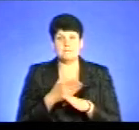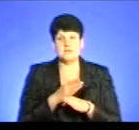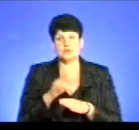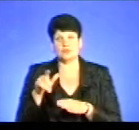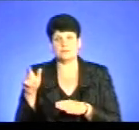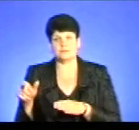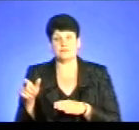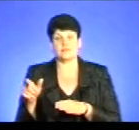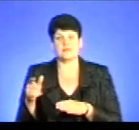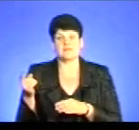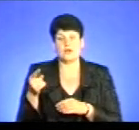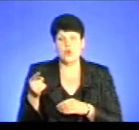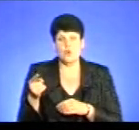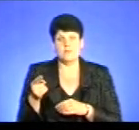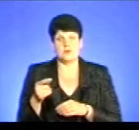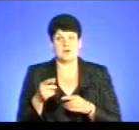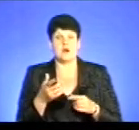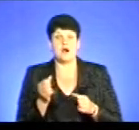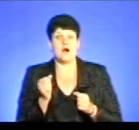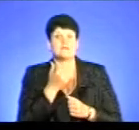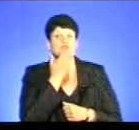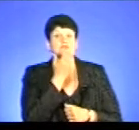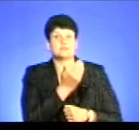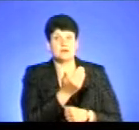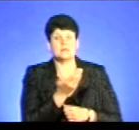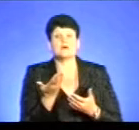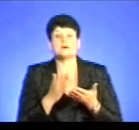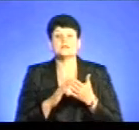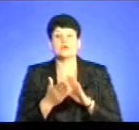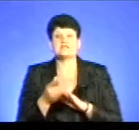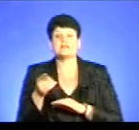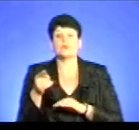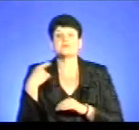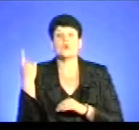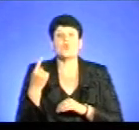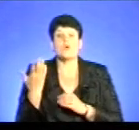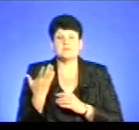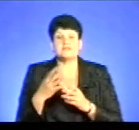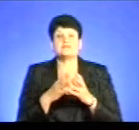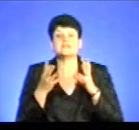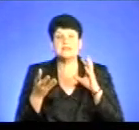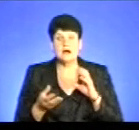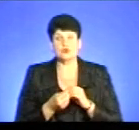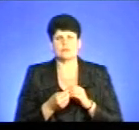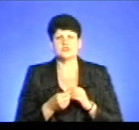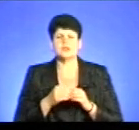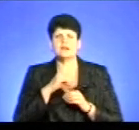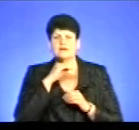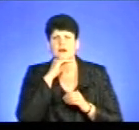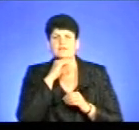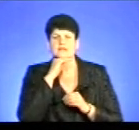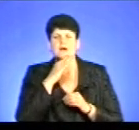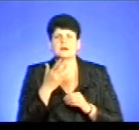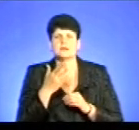Тернополі. А вас, пане Володимире, хочу запитати, яка ситуація в Тернопільській області, чи загалом достатньо сімейних